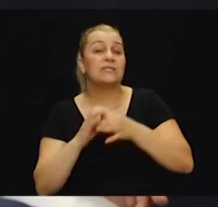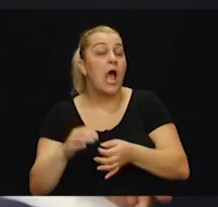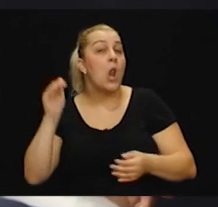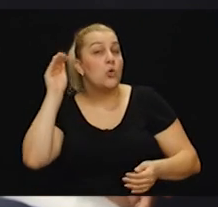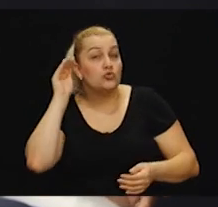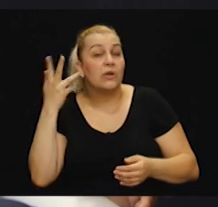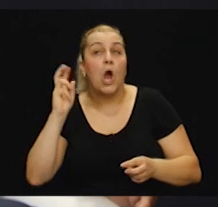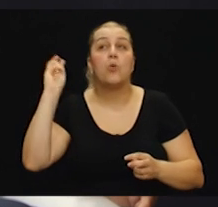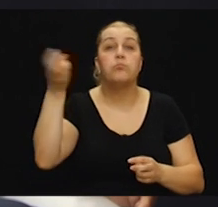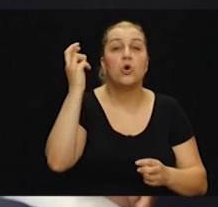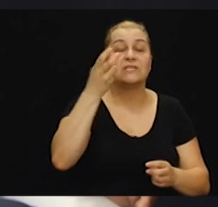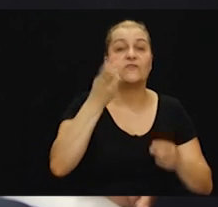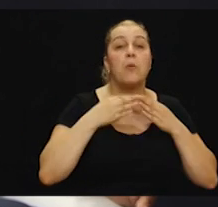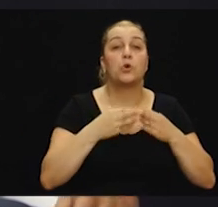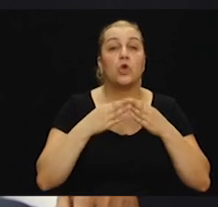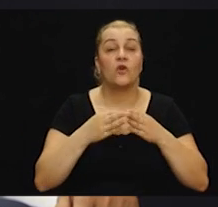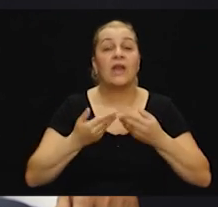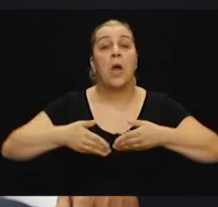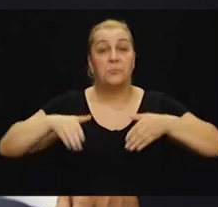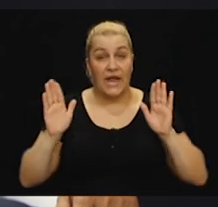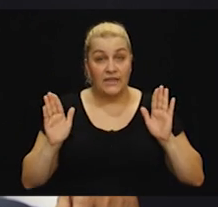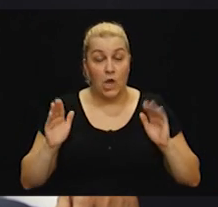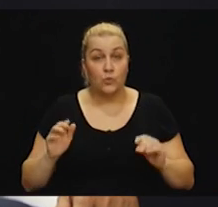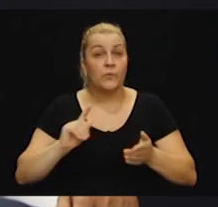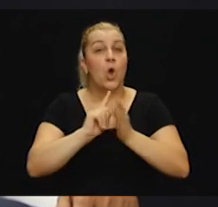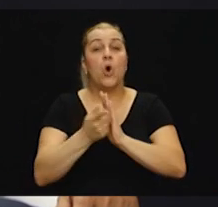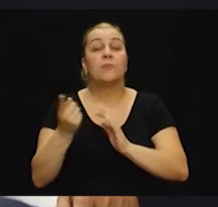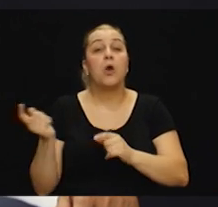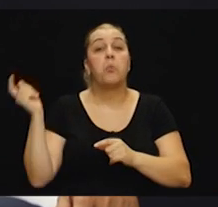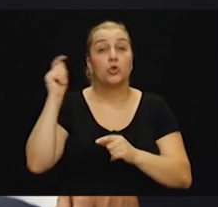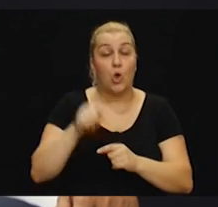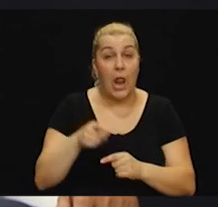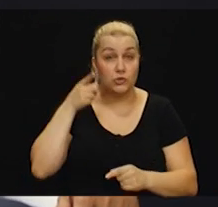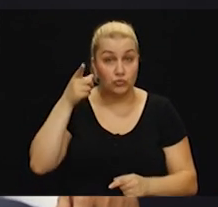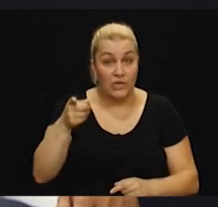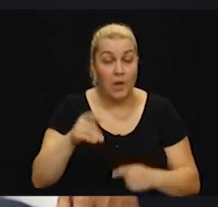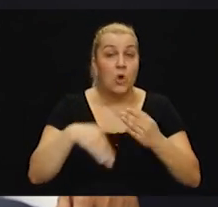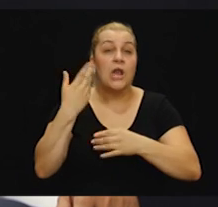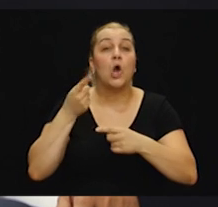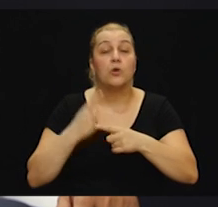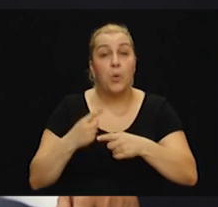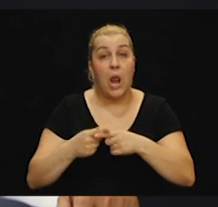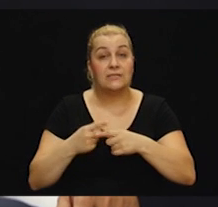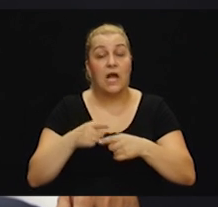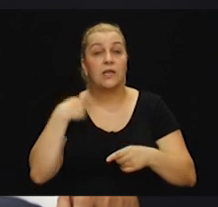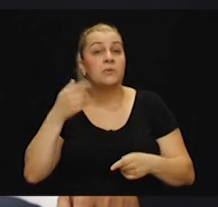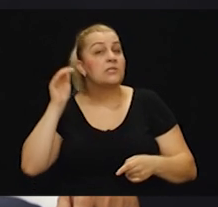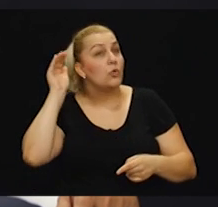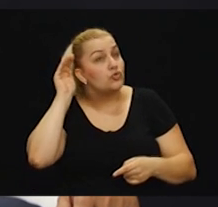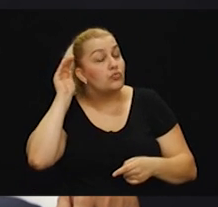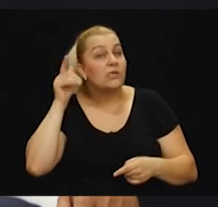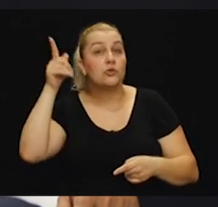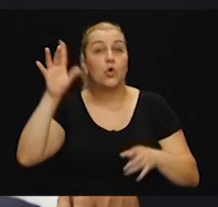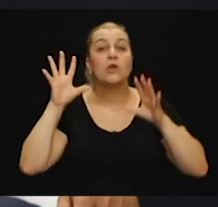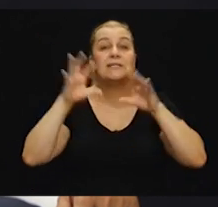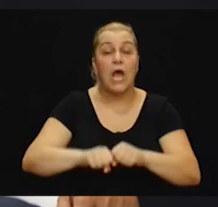kako poziva brodove na predaju. Odmah po dolazku tamo, nakon pola sata smo čuli da su